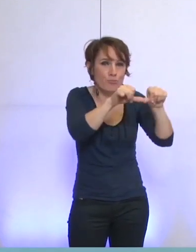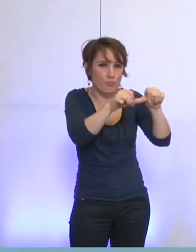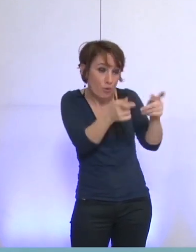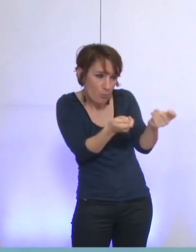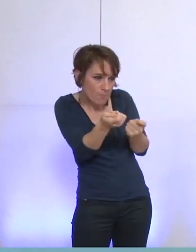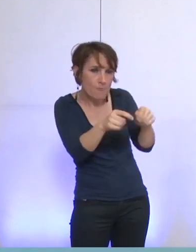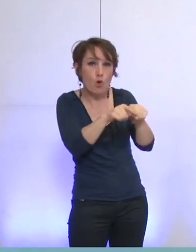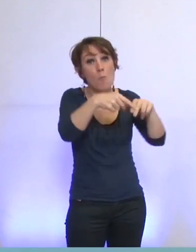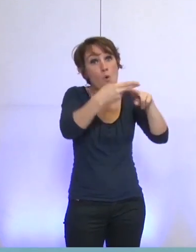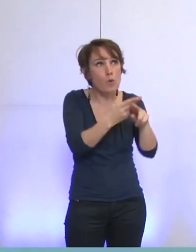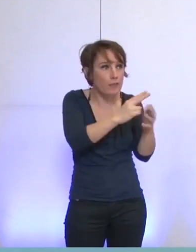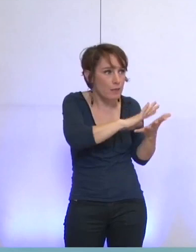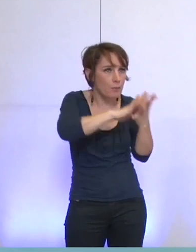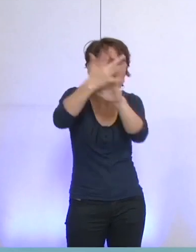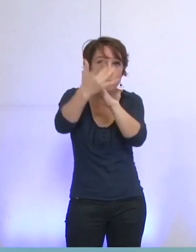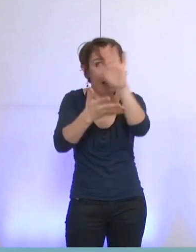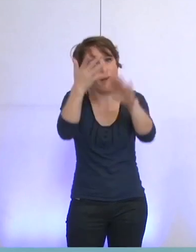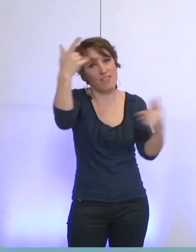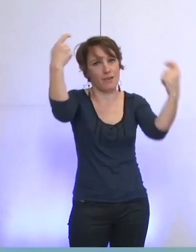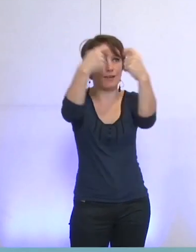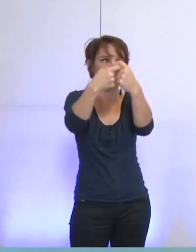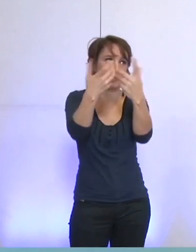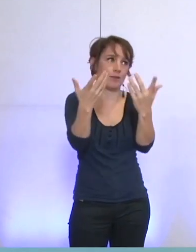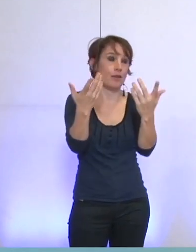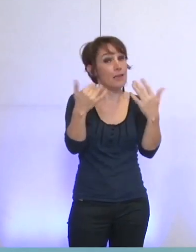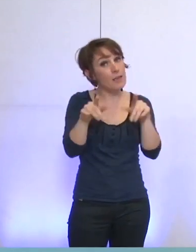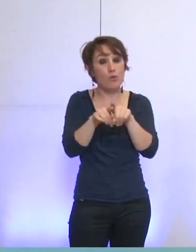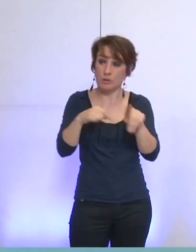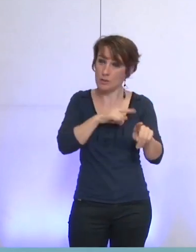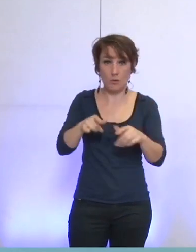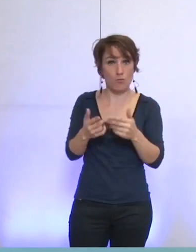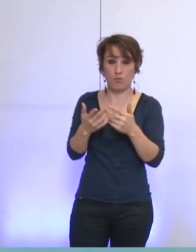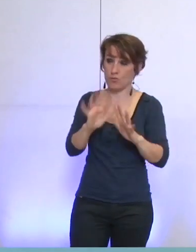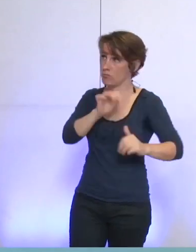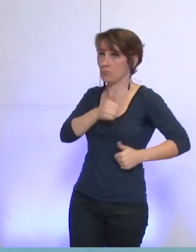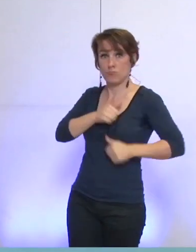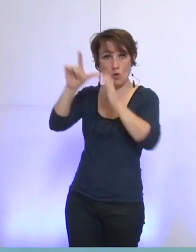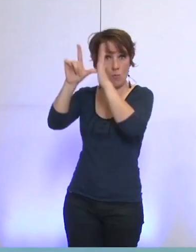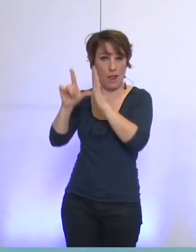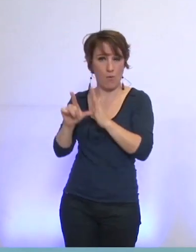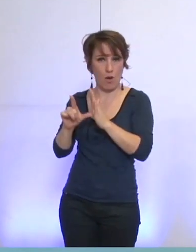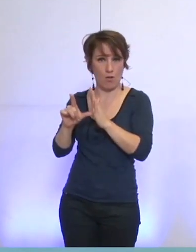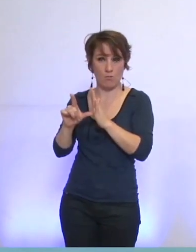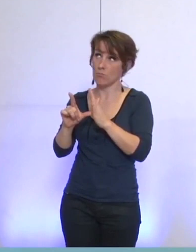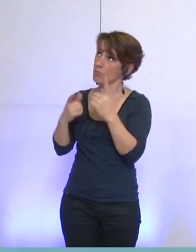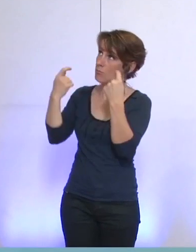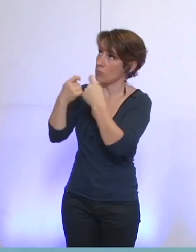et en se donnant les moyens, dans le cadre de la loi, pour en changer le mode de gestion.